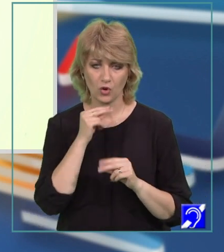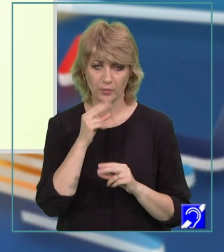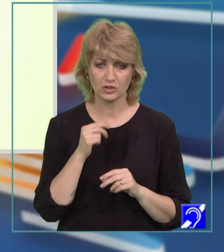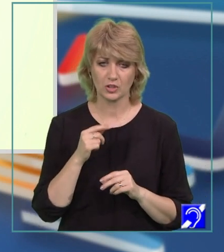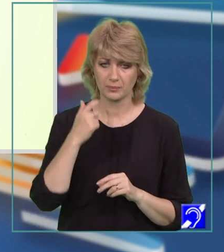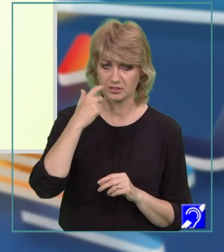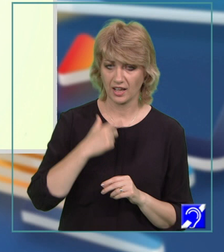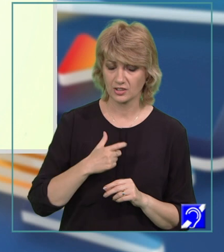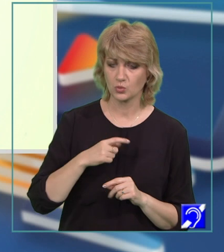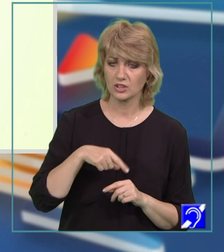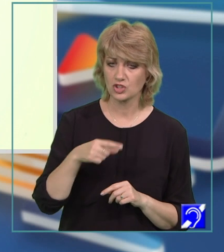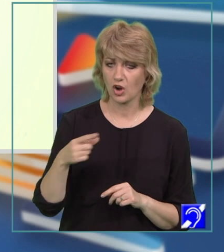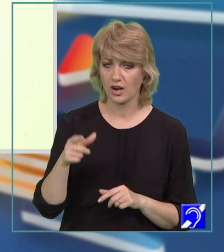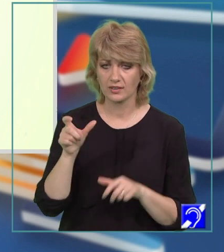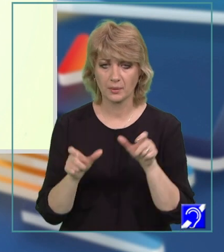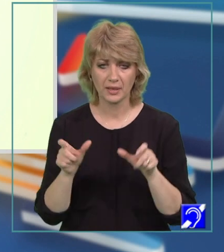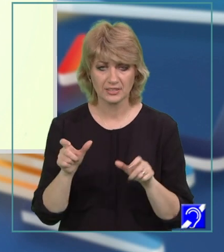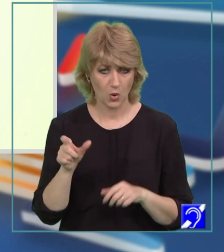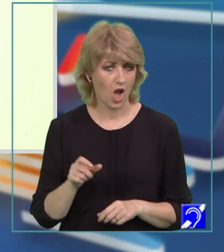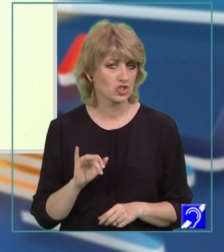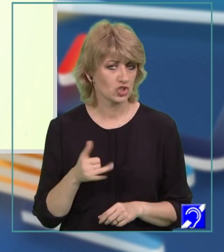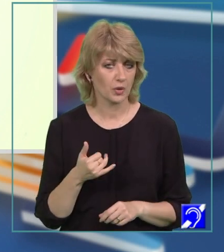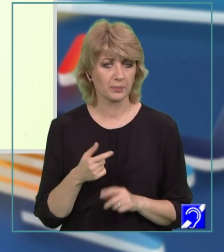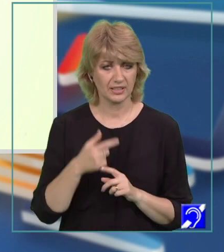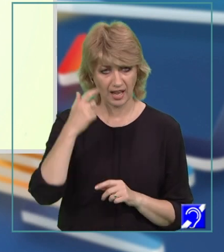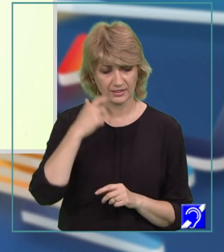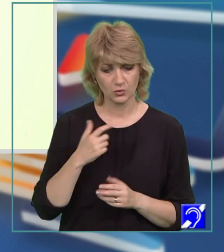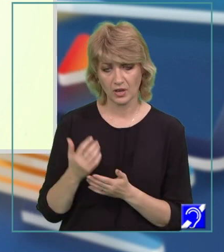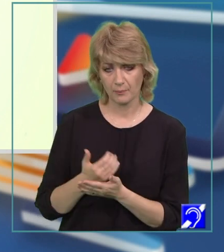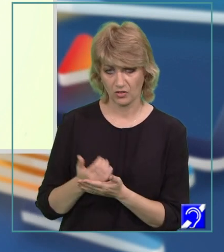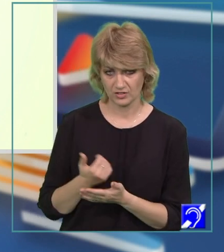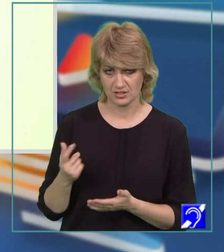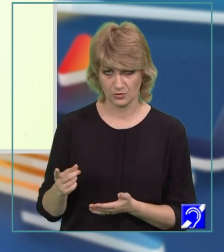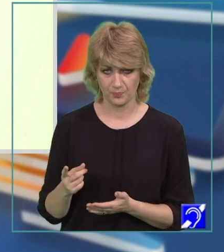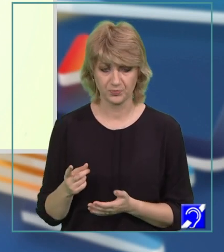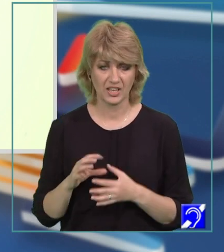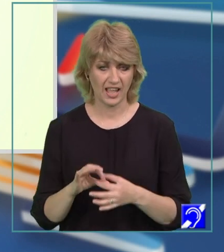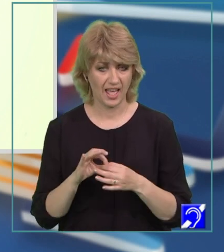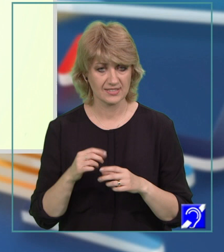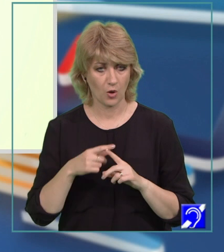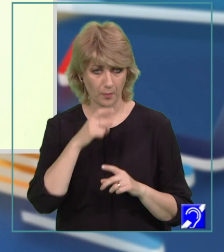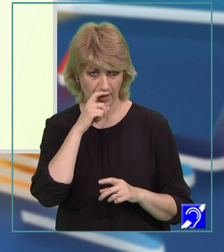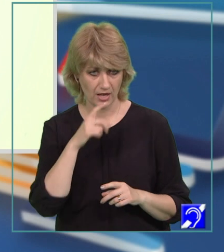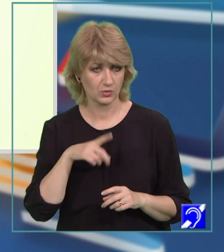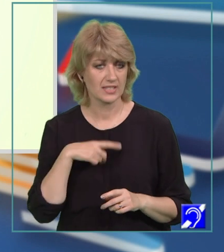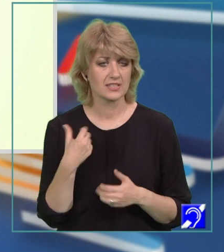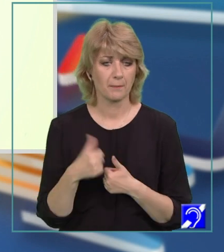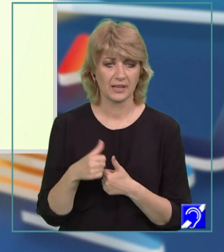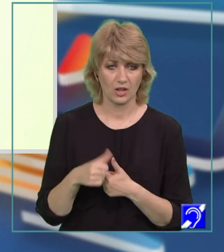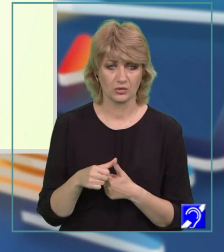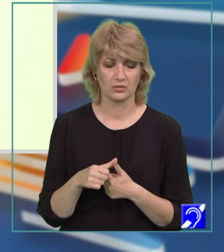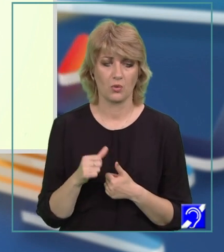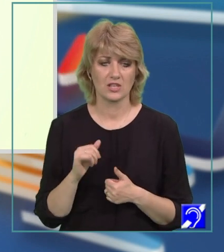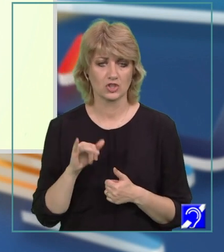atitudinea celorlalte personaje, și prin atitudinea narratorului. În relația cu băiatul, este prietenoasă și